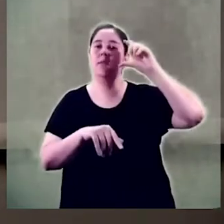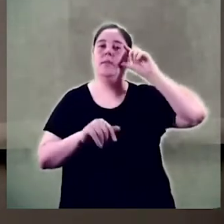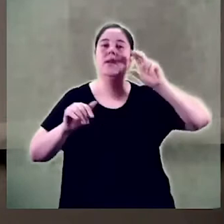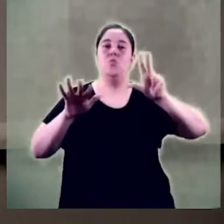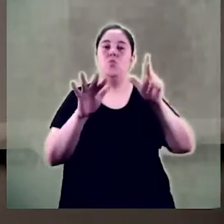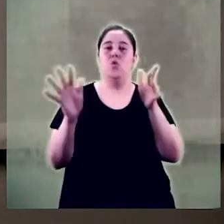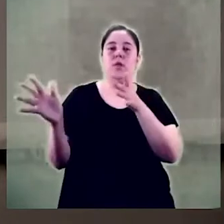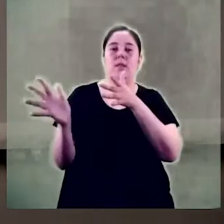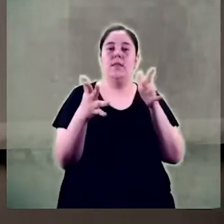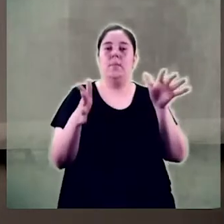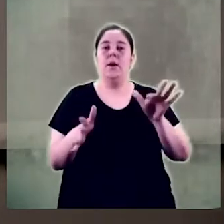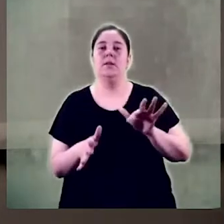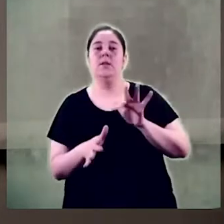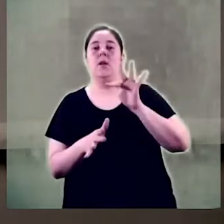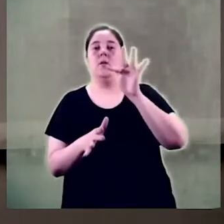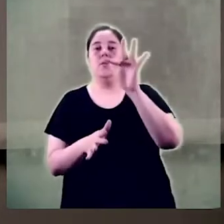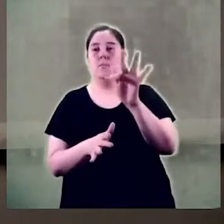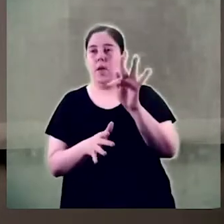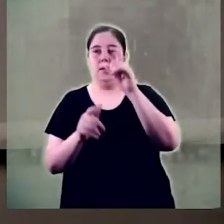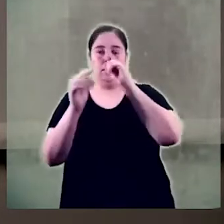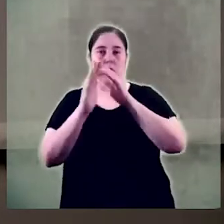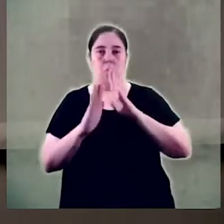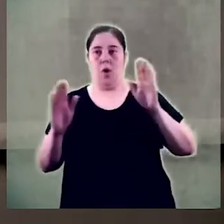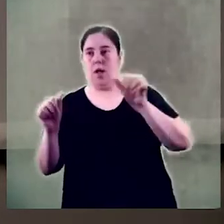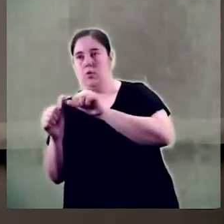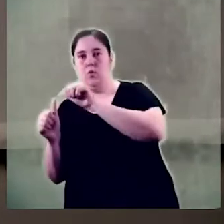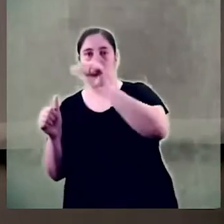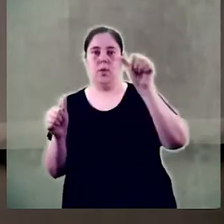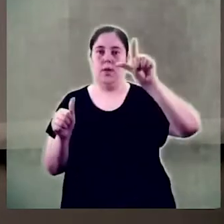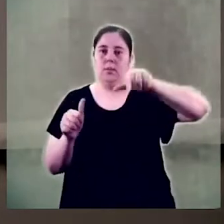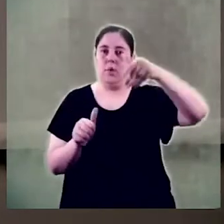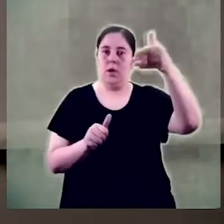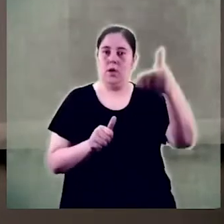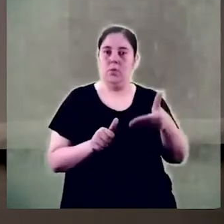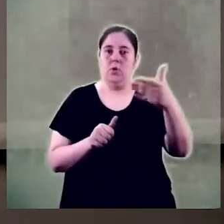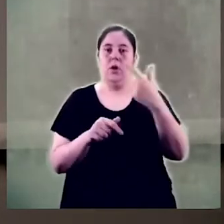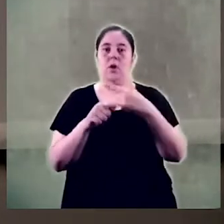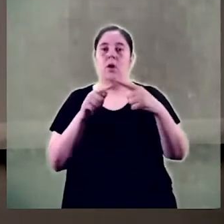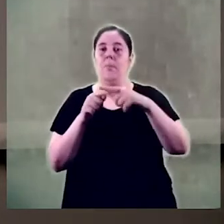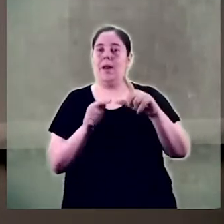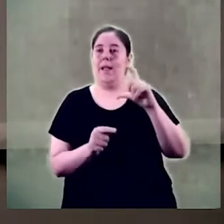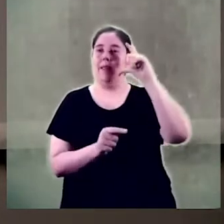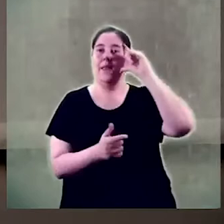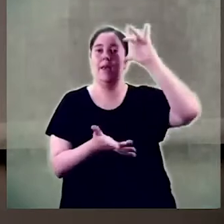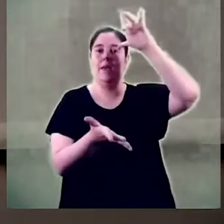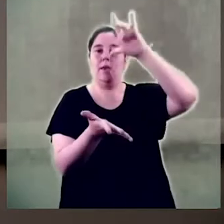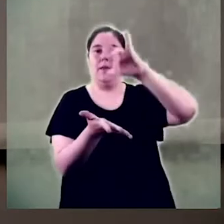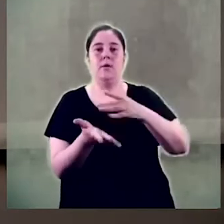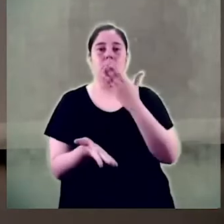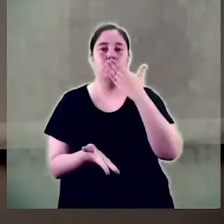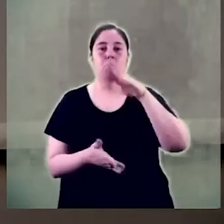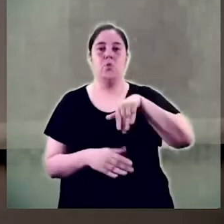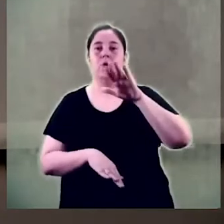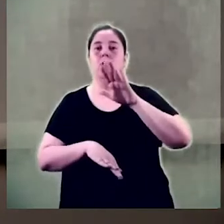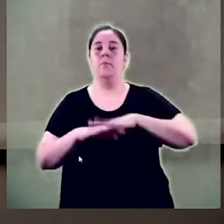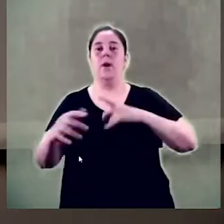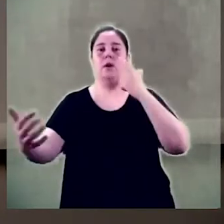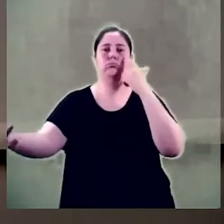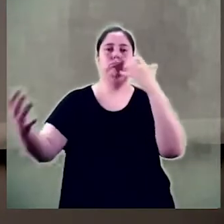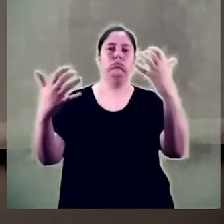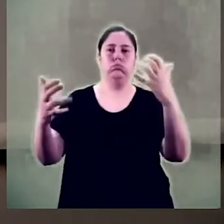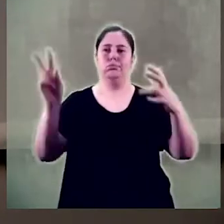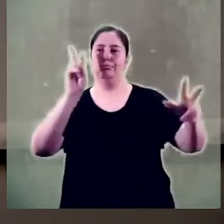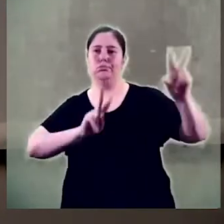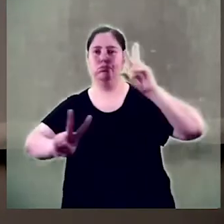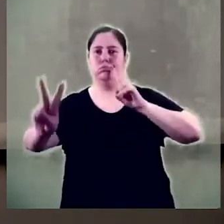el que significa al llarg de l'any. Una data és un bon element per visualitzar i per escollir com un